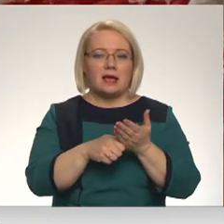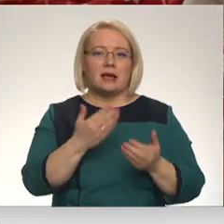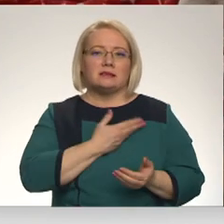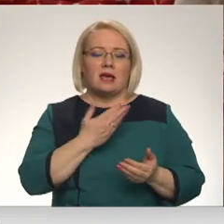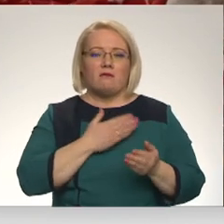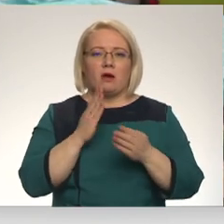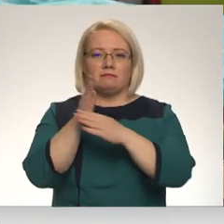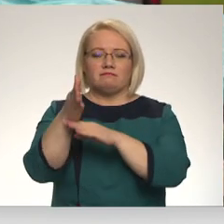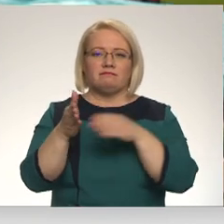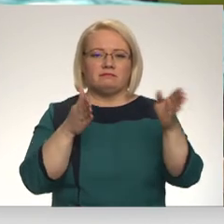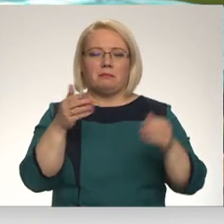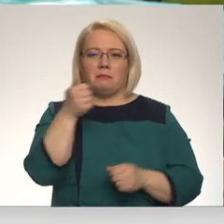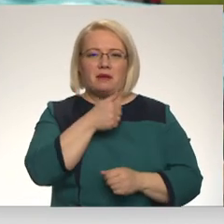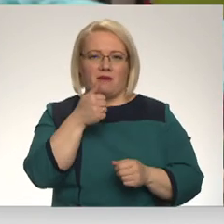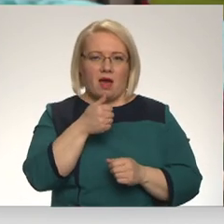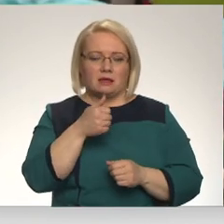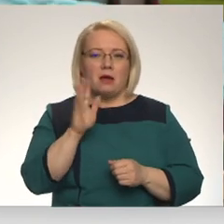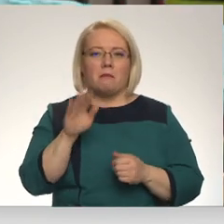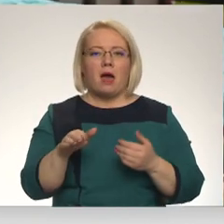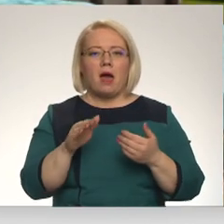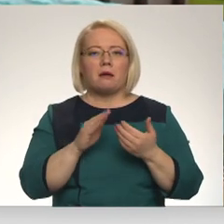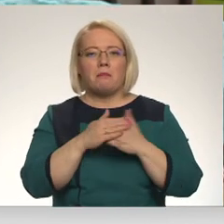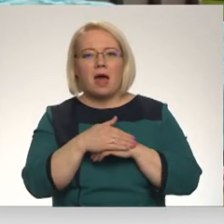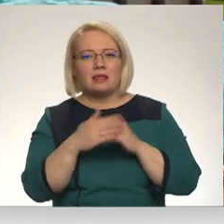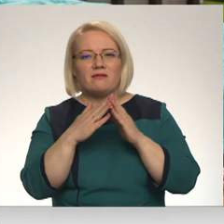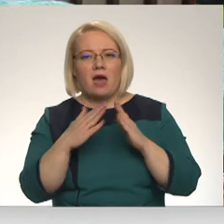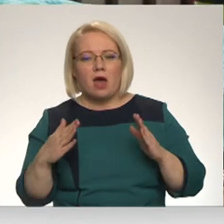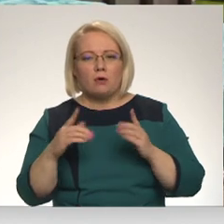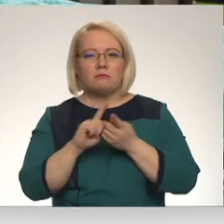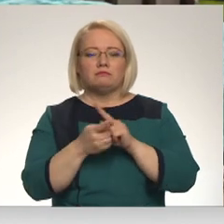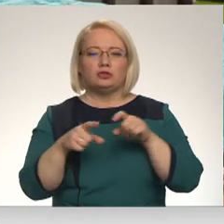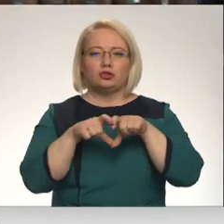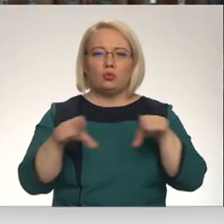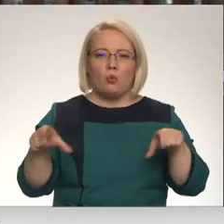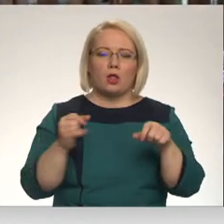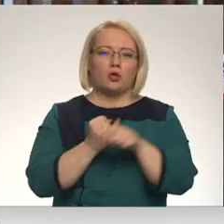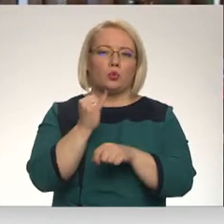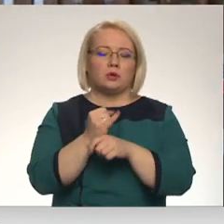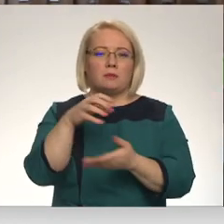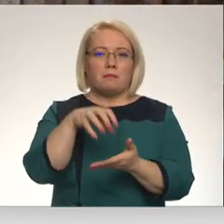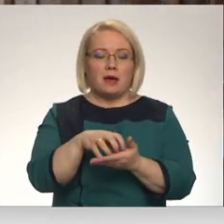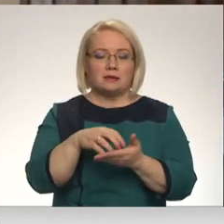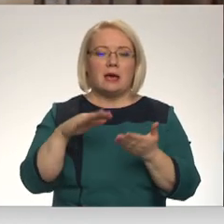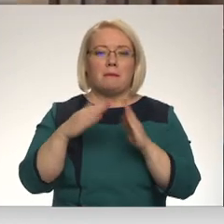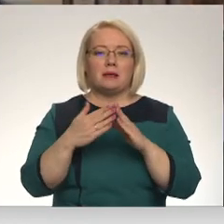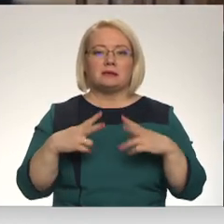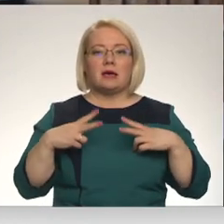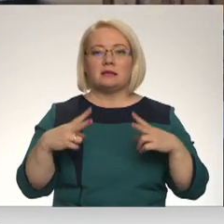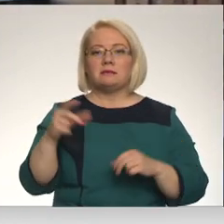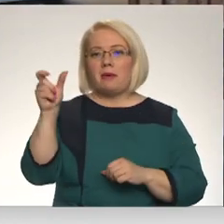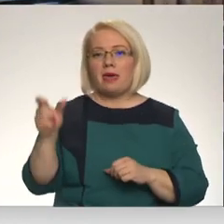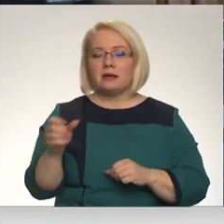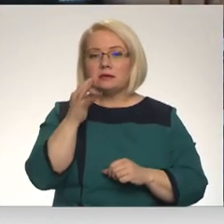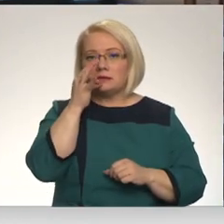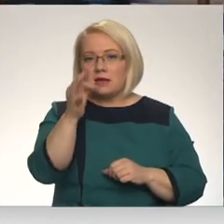cilvēkiem privāti. Par patvērumu cilvēkiem pārveidotas skolas turisma bāzes. Pilsētas mērs Jurijas Ploskonos stāsta,